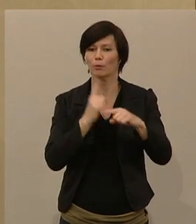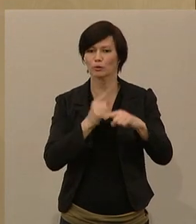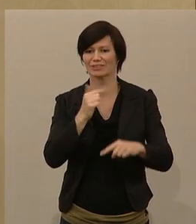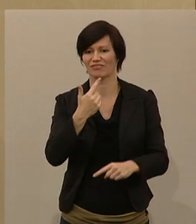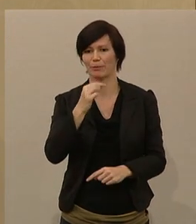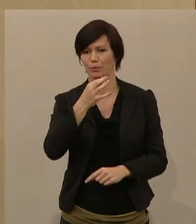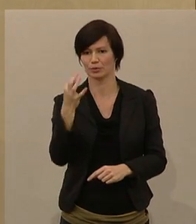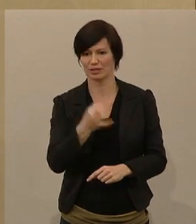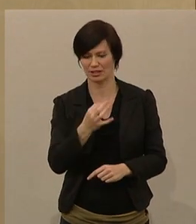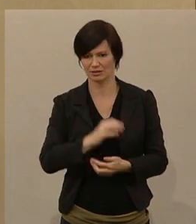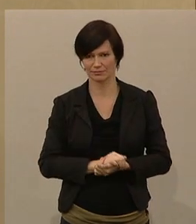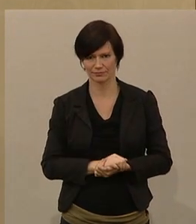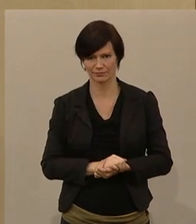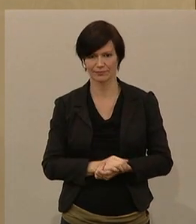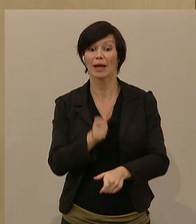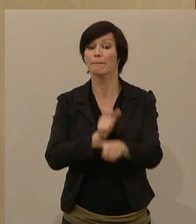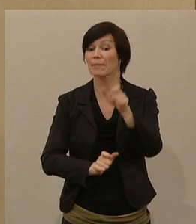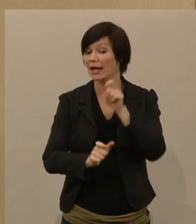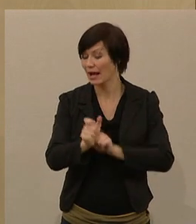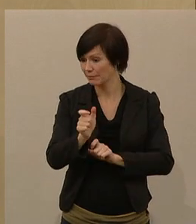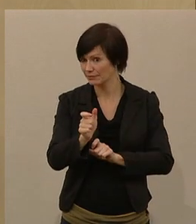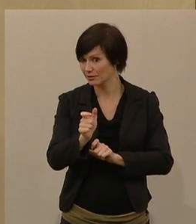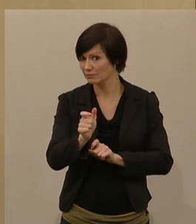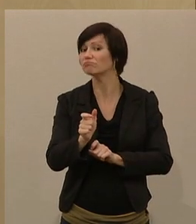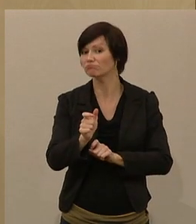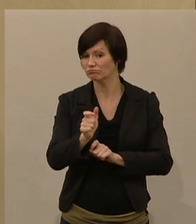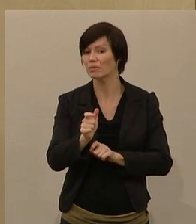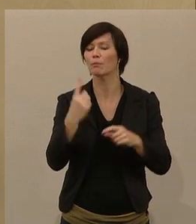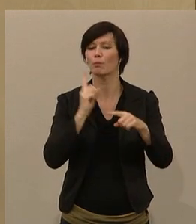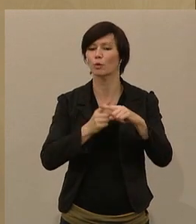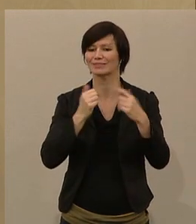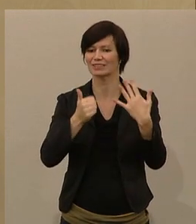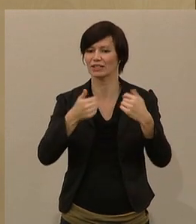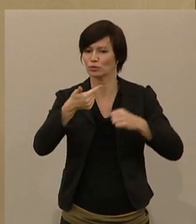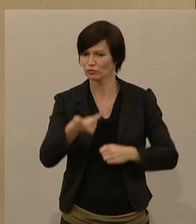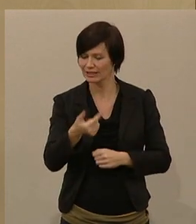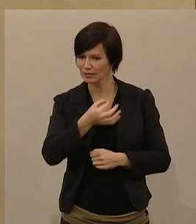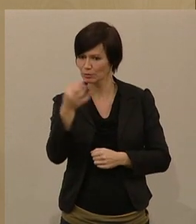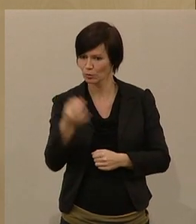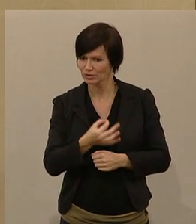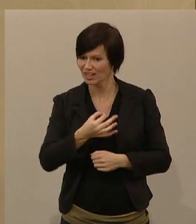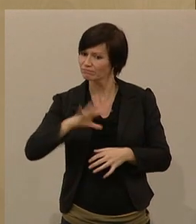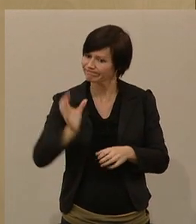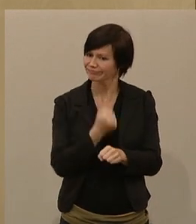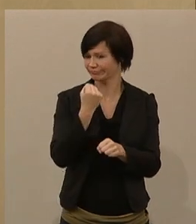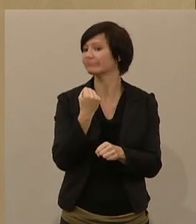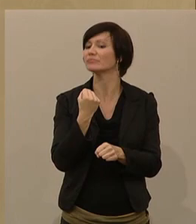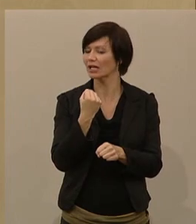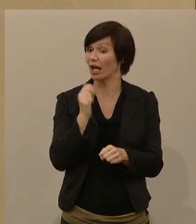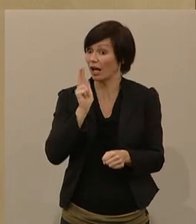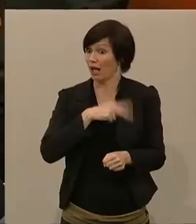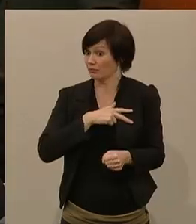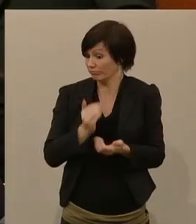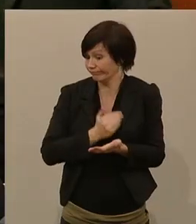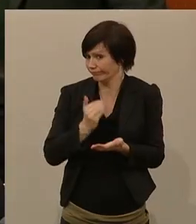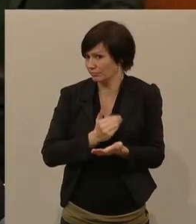Prozent. Die Beamten hingegen gewinnen plus 26 Prozent an Realeinkommen. Und wenn man jetzt